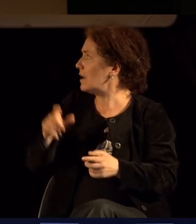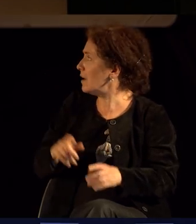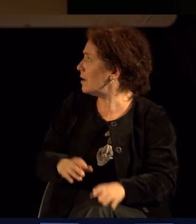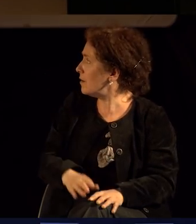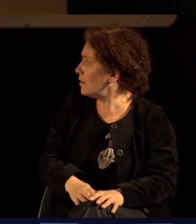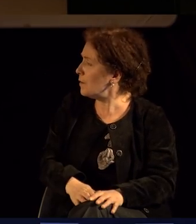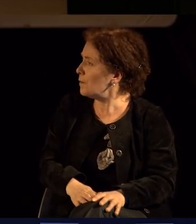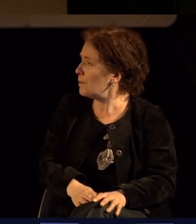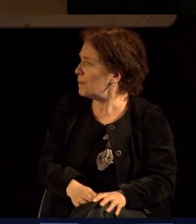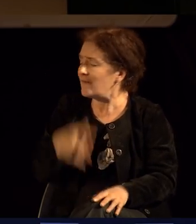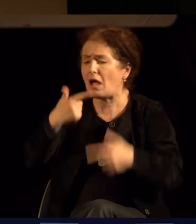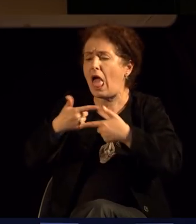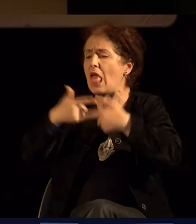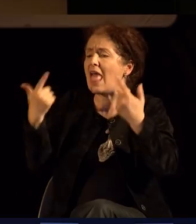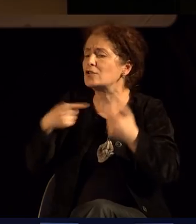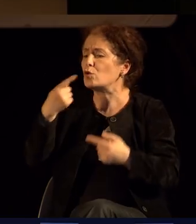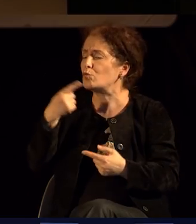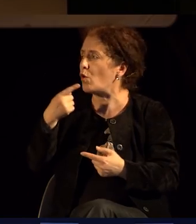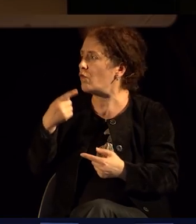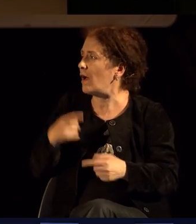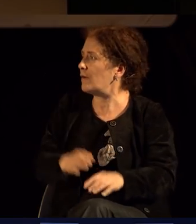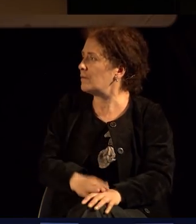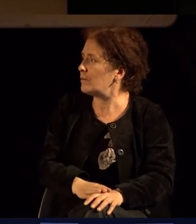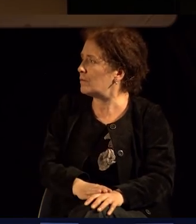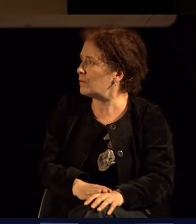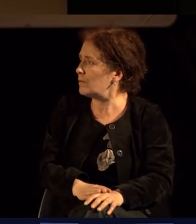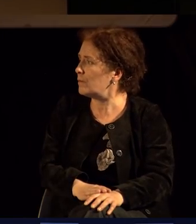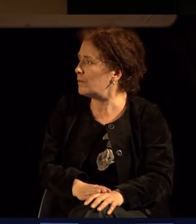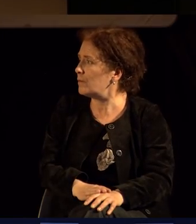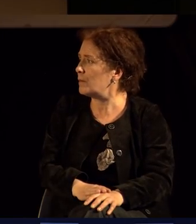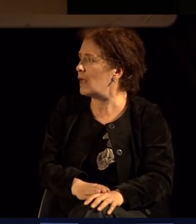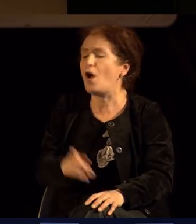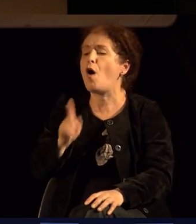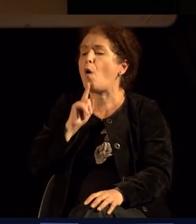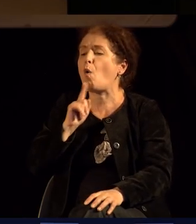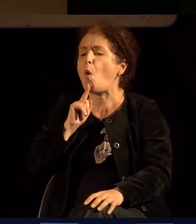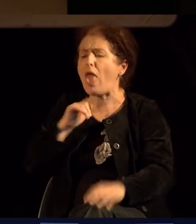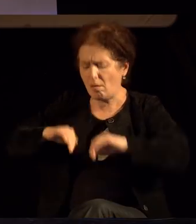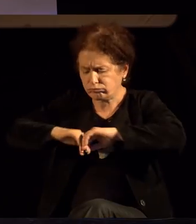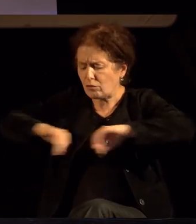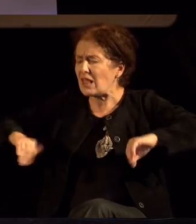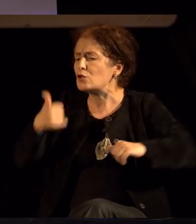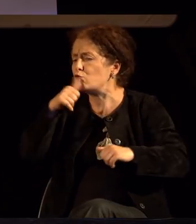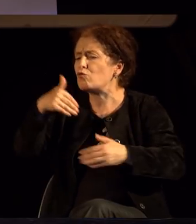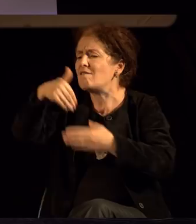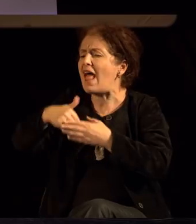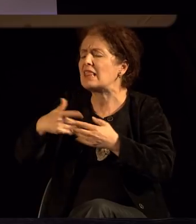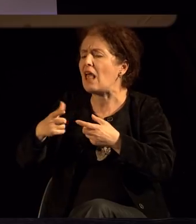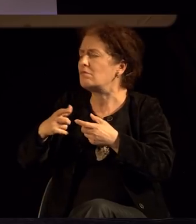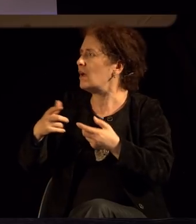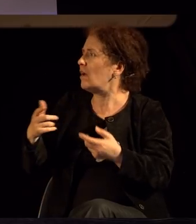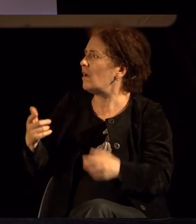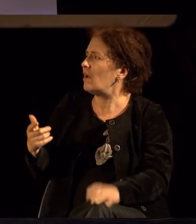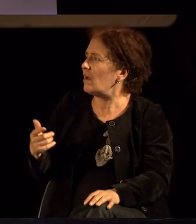Много јасно кажува значението е тимологијата. Кој од кого е отделено и издвоено? Па,